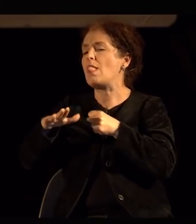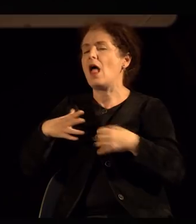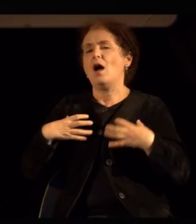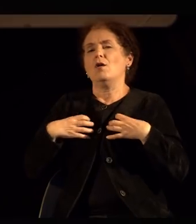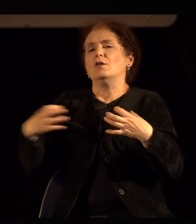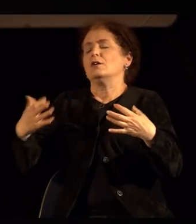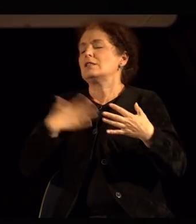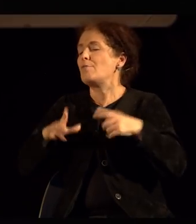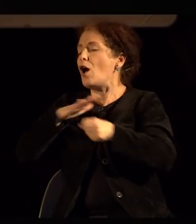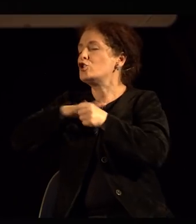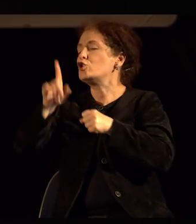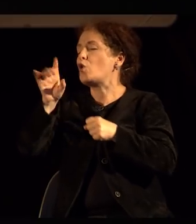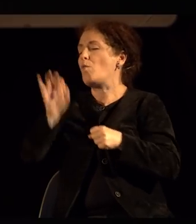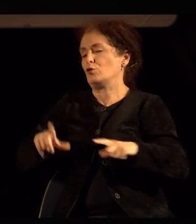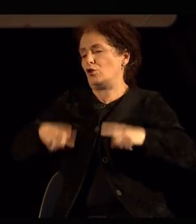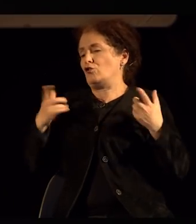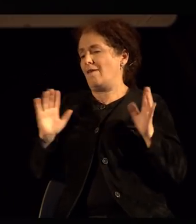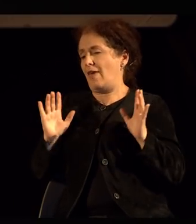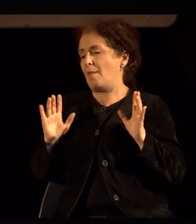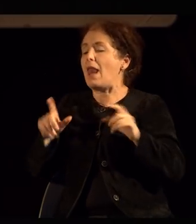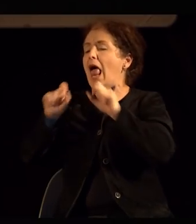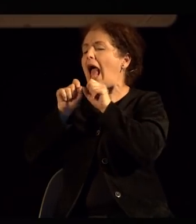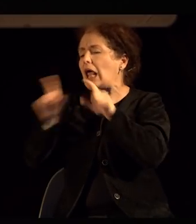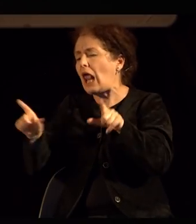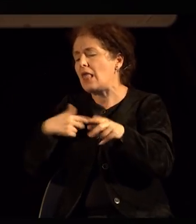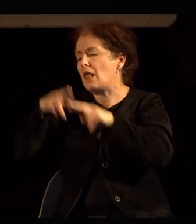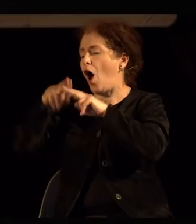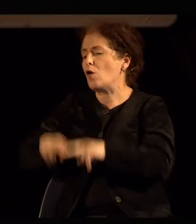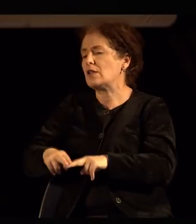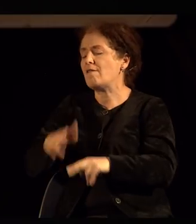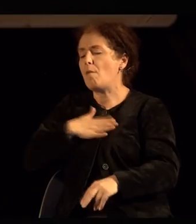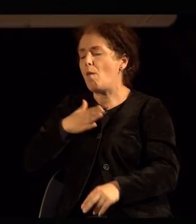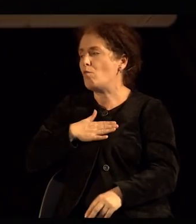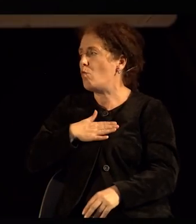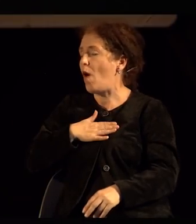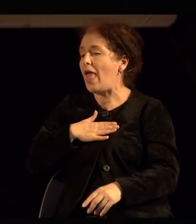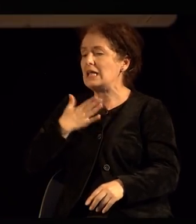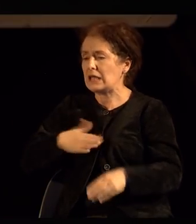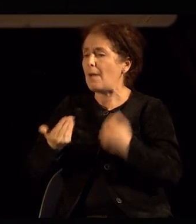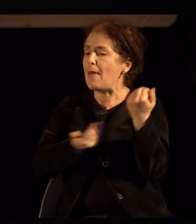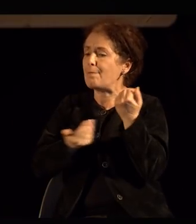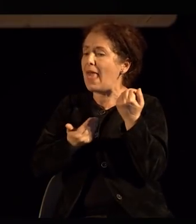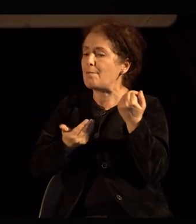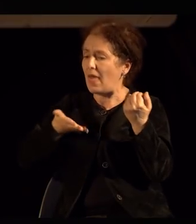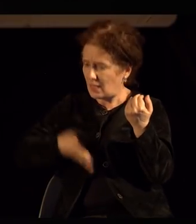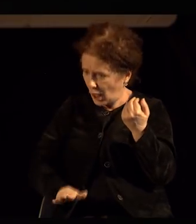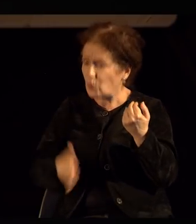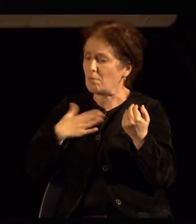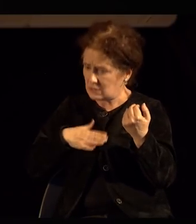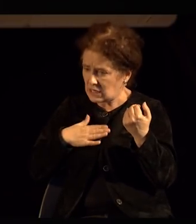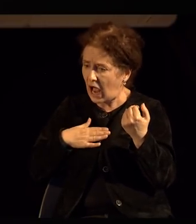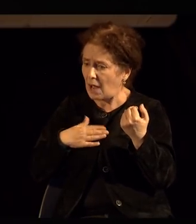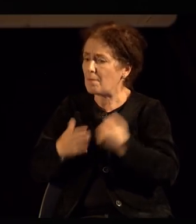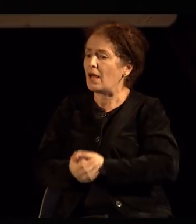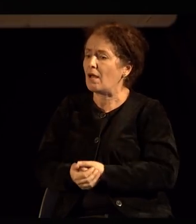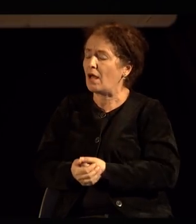и на крајот од нештота да оставам свој потомок, бебенце, кој што